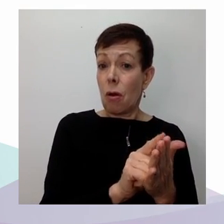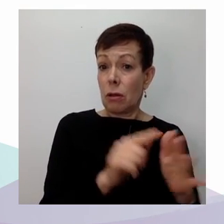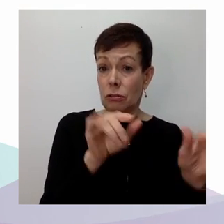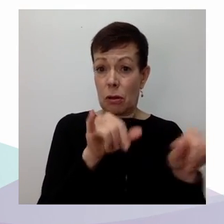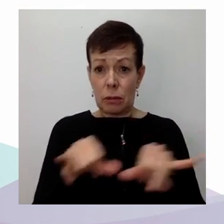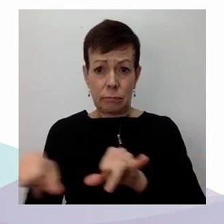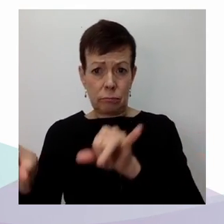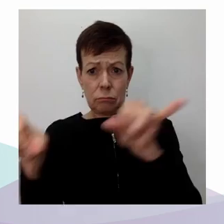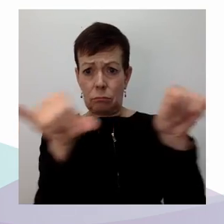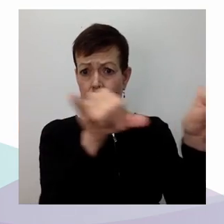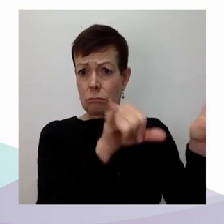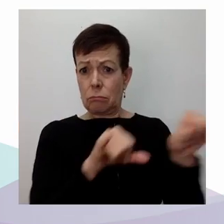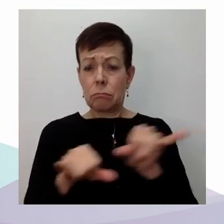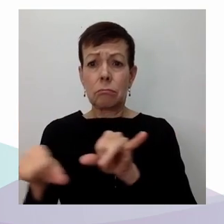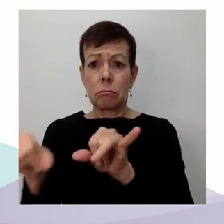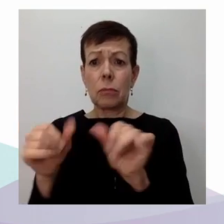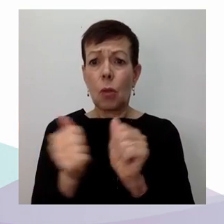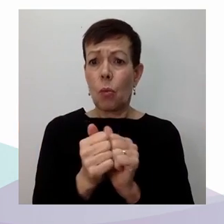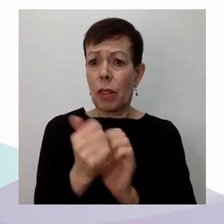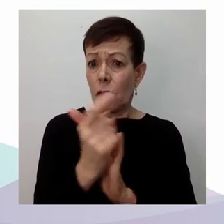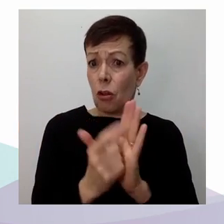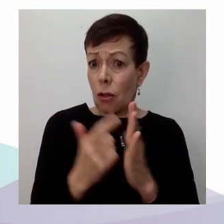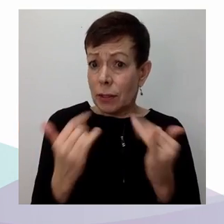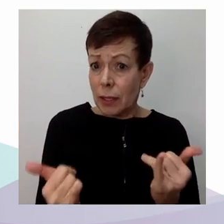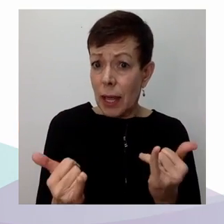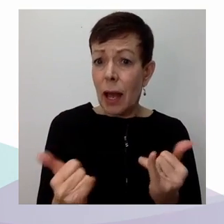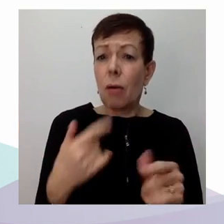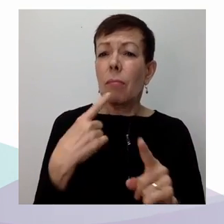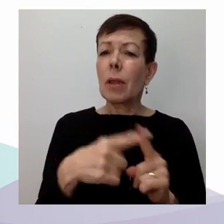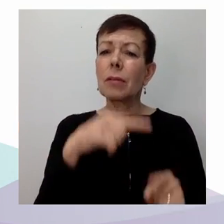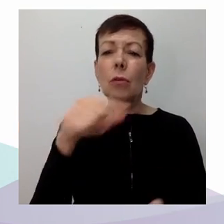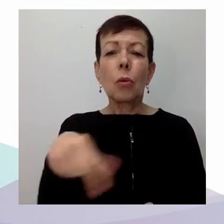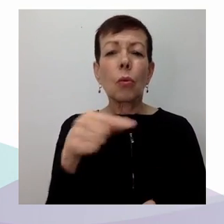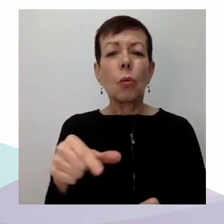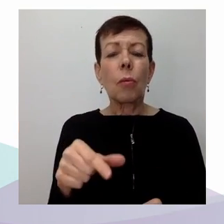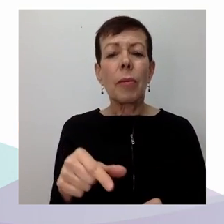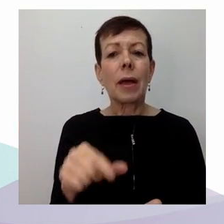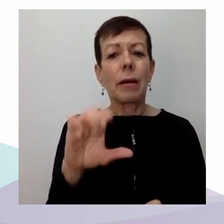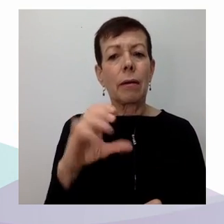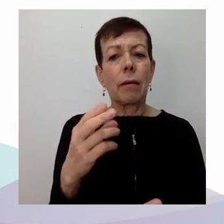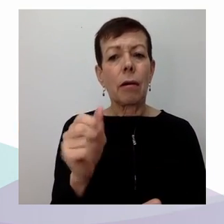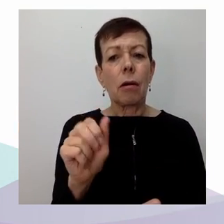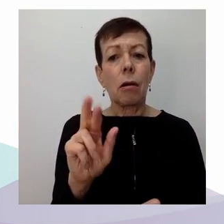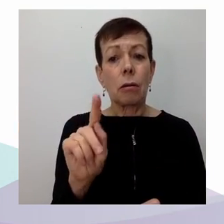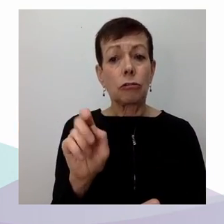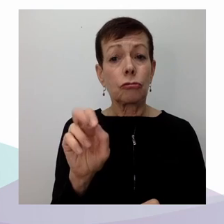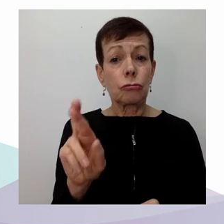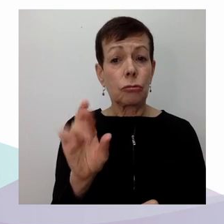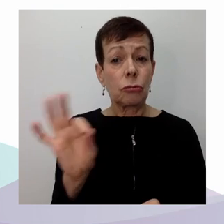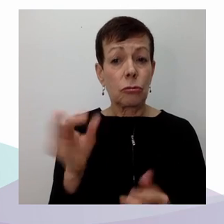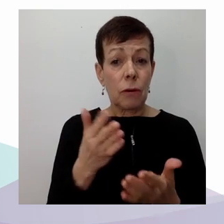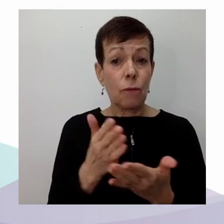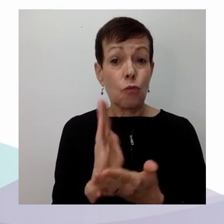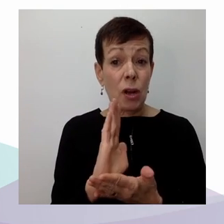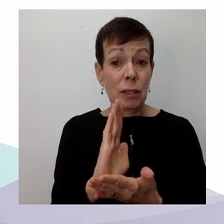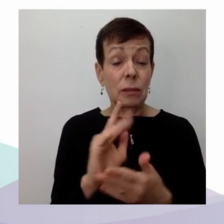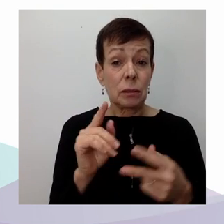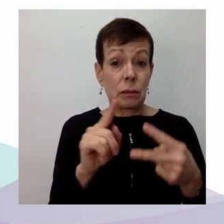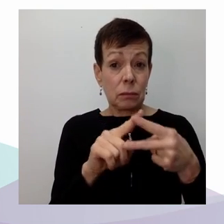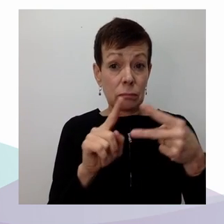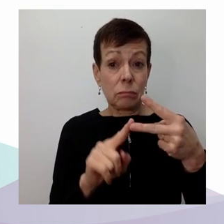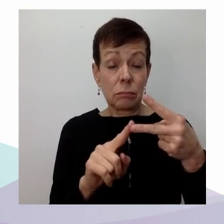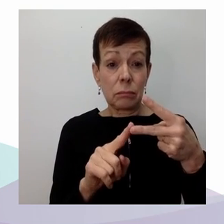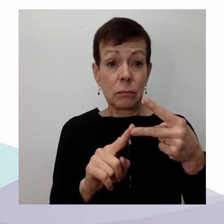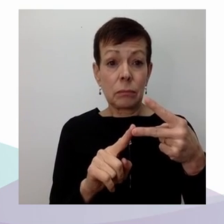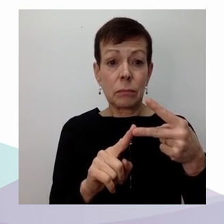l'angle finalement de la vie juridique, de l'évaluation des risques de poursuite de recours juridiques,